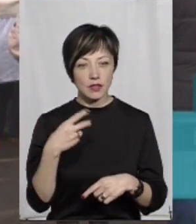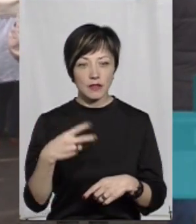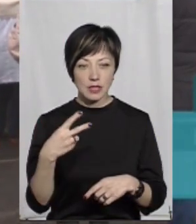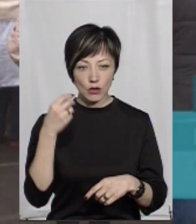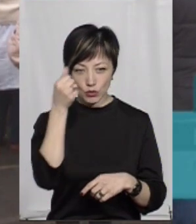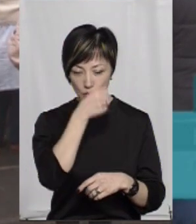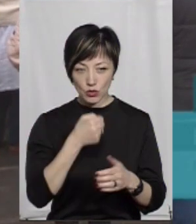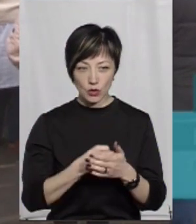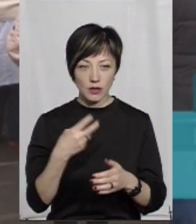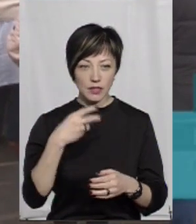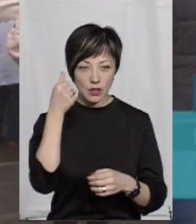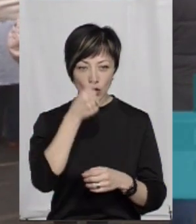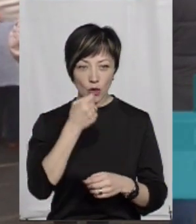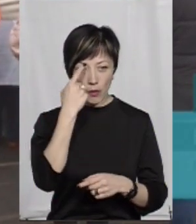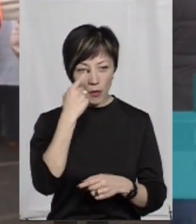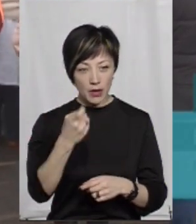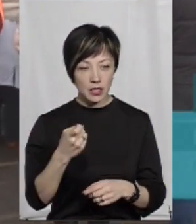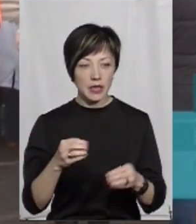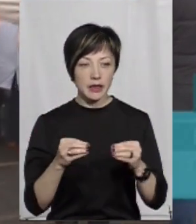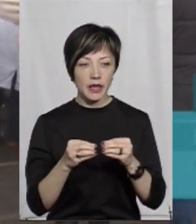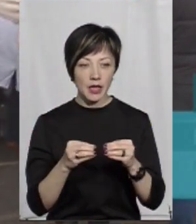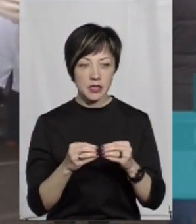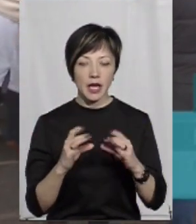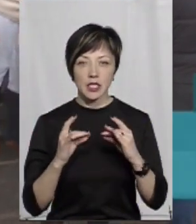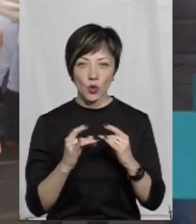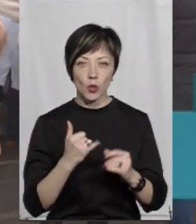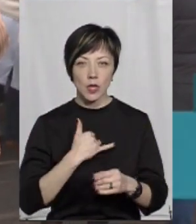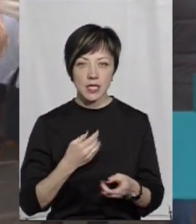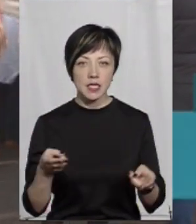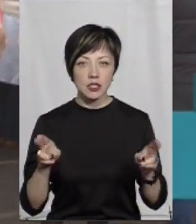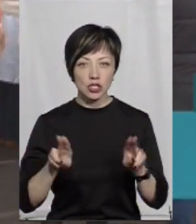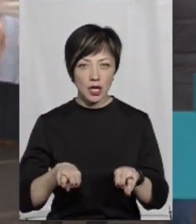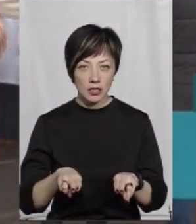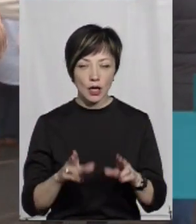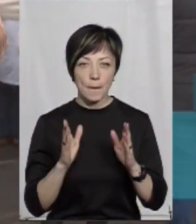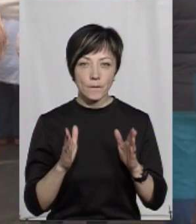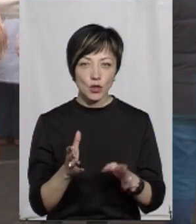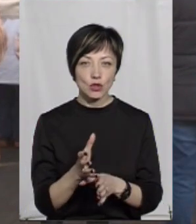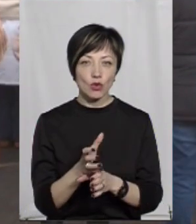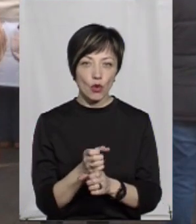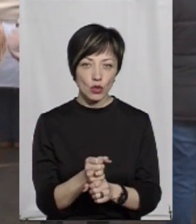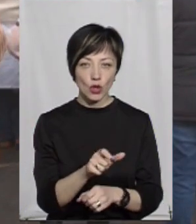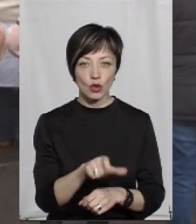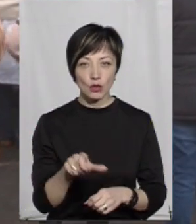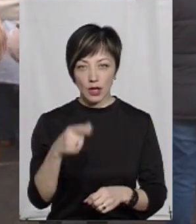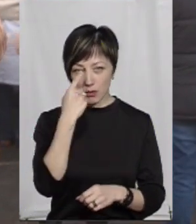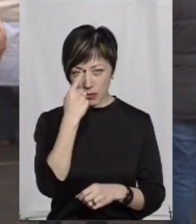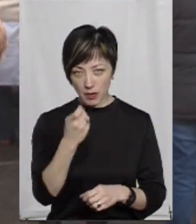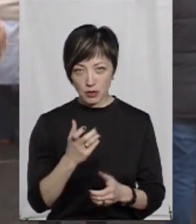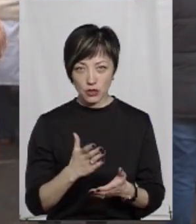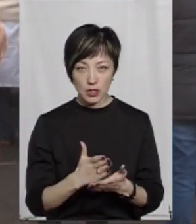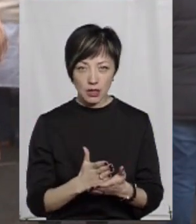року попередження, що 10 насліжок стаціонарних залишається, буде скорочено. Людей попередження,